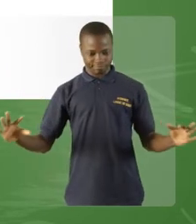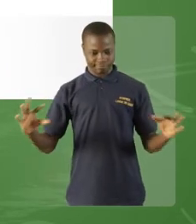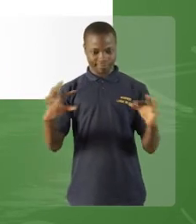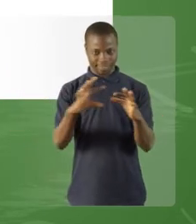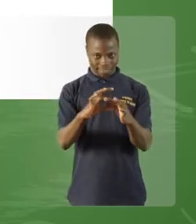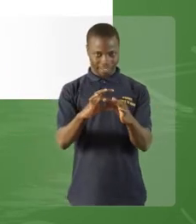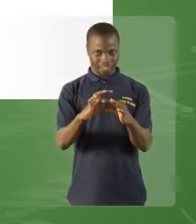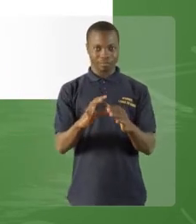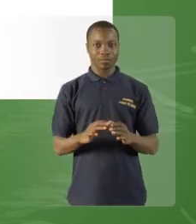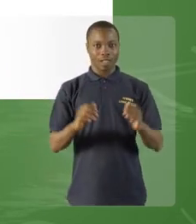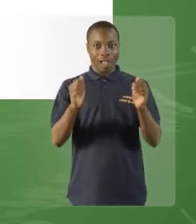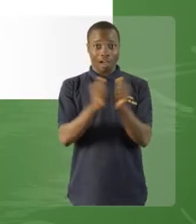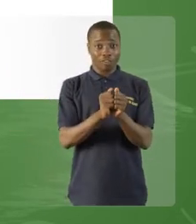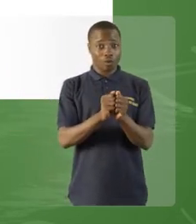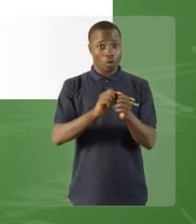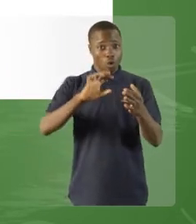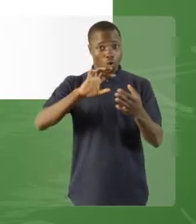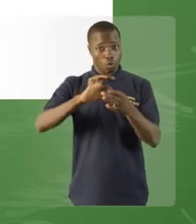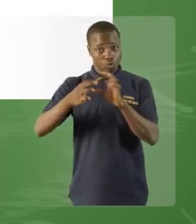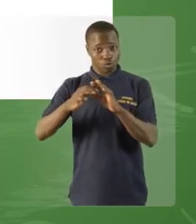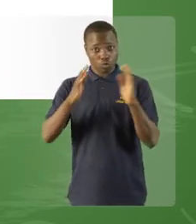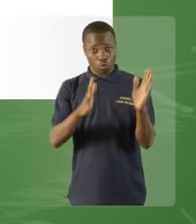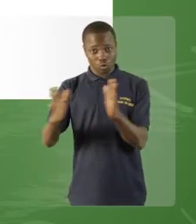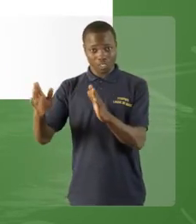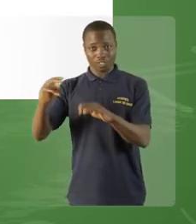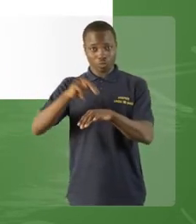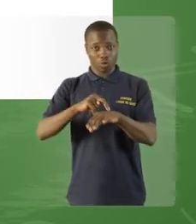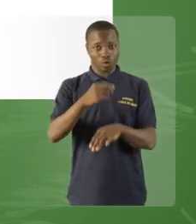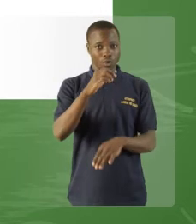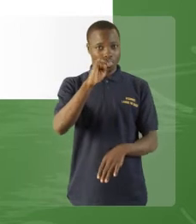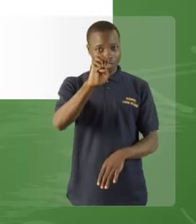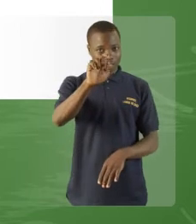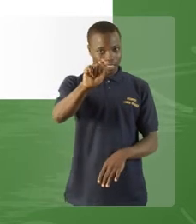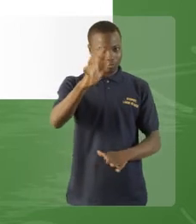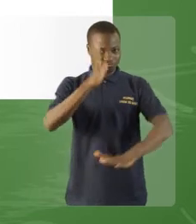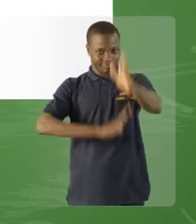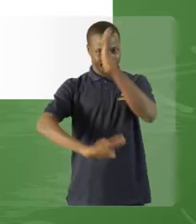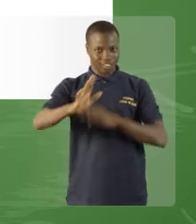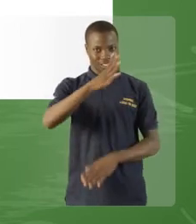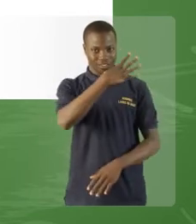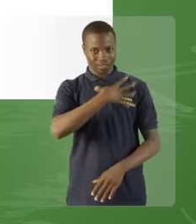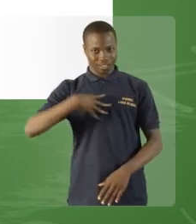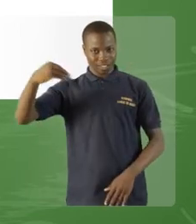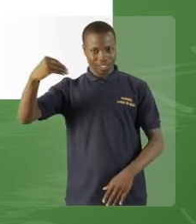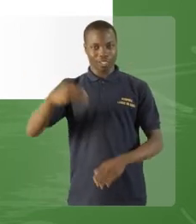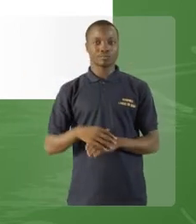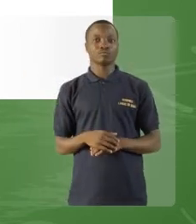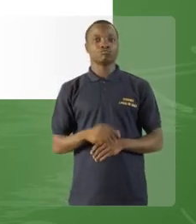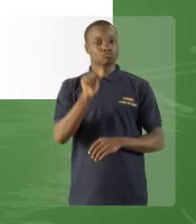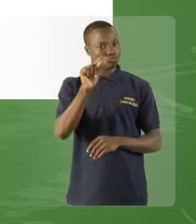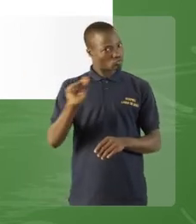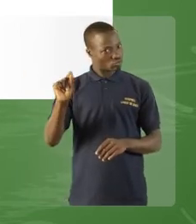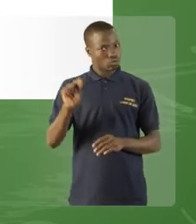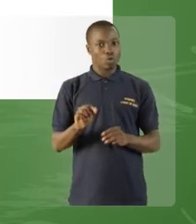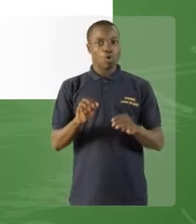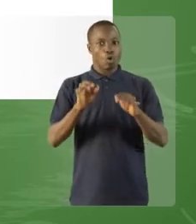l'État ». Ici, les deux propositions indépendantes sont reliées